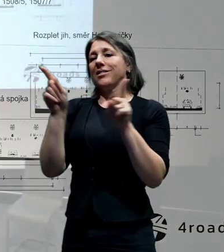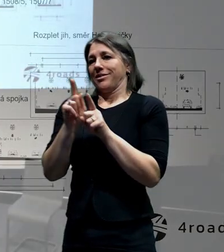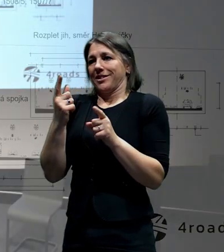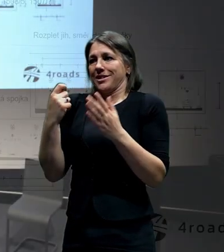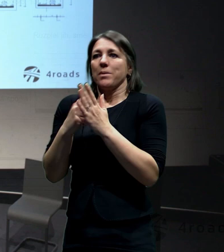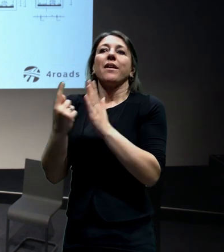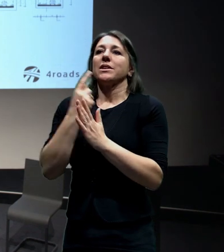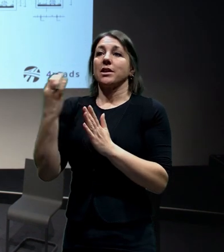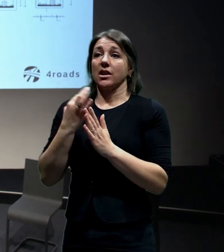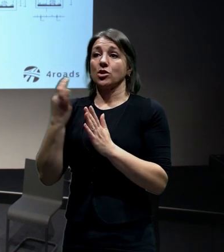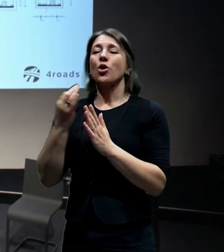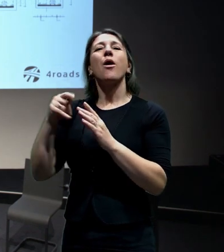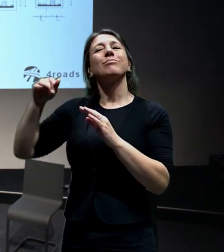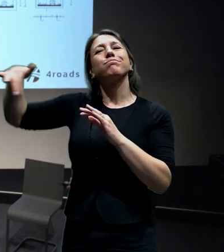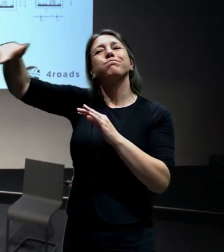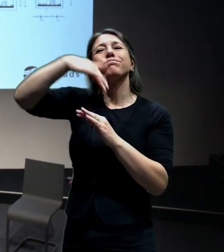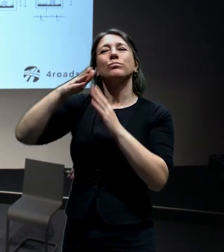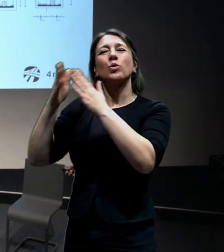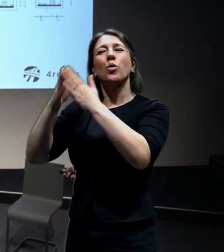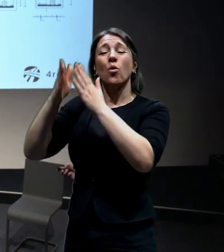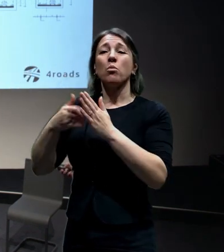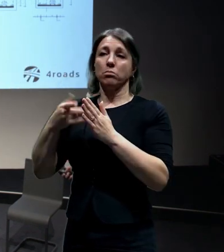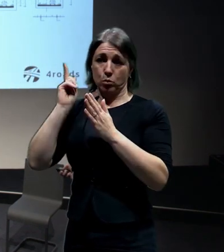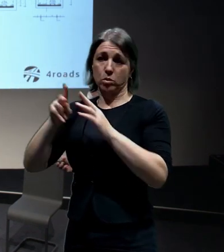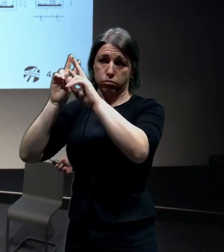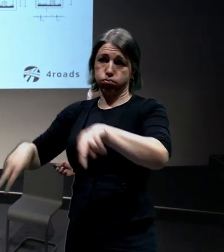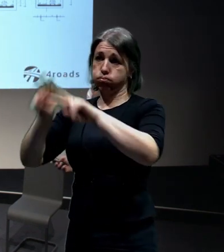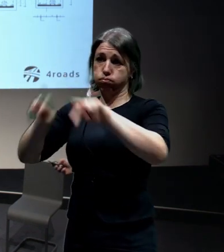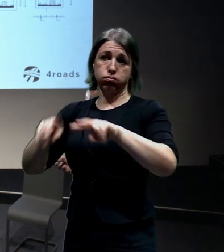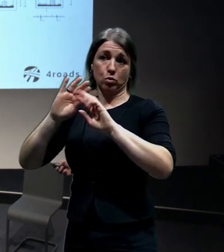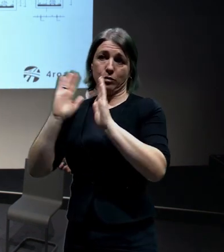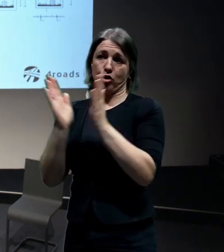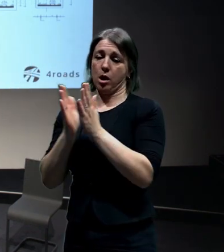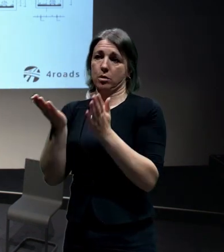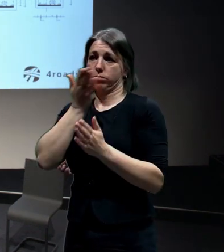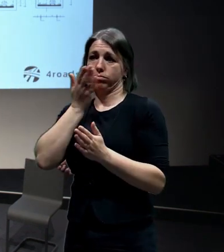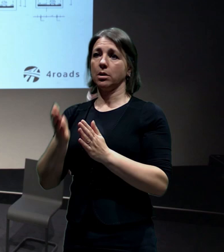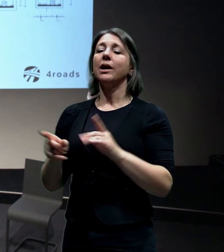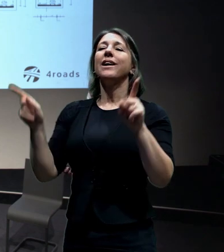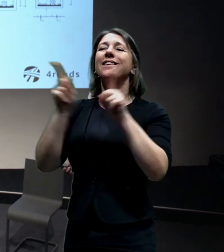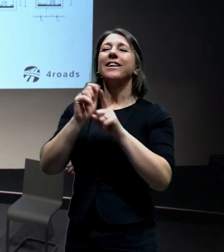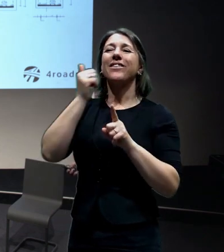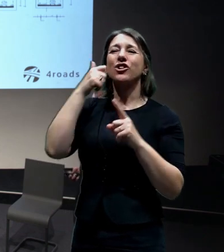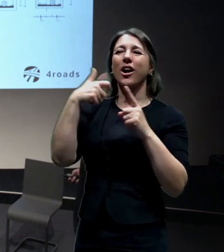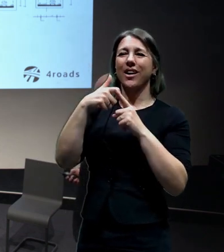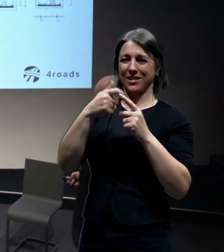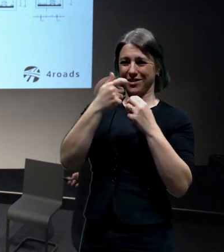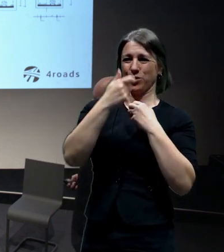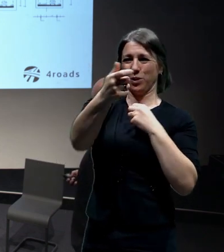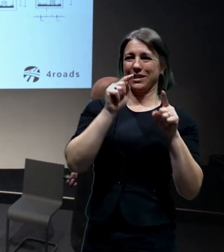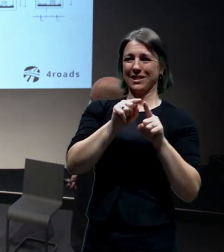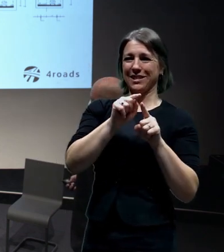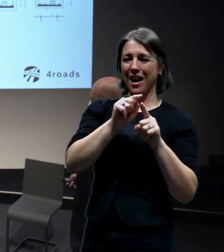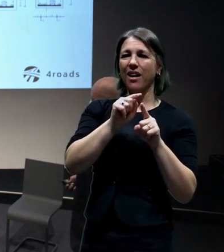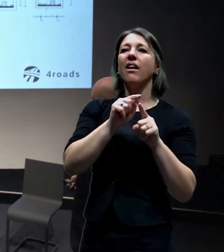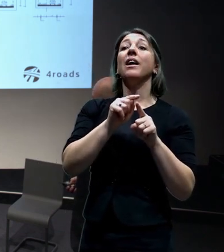celou zástavbu nad touto oblastí. Stejně tak je to u ulice Františka-Kadlece, kde nám